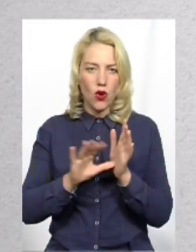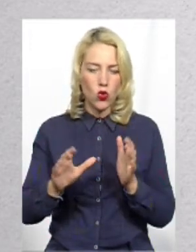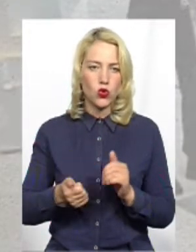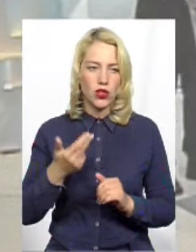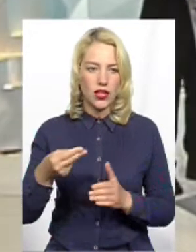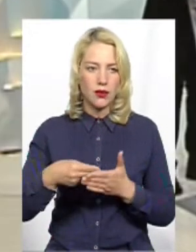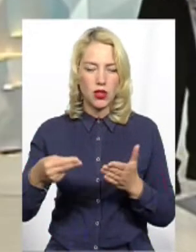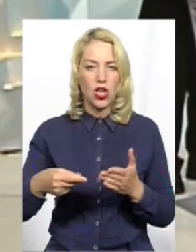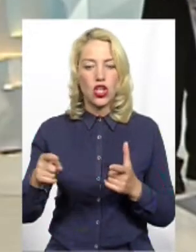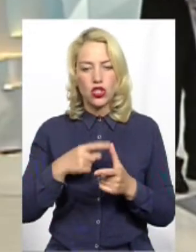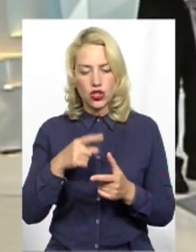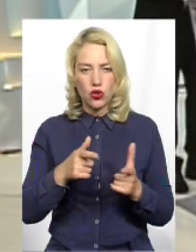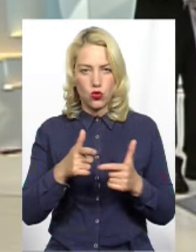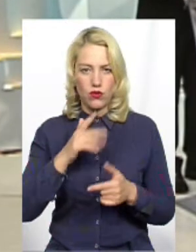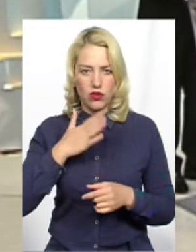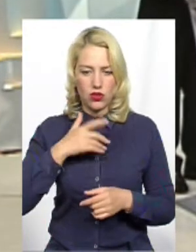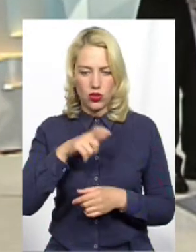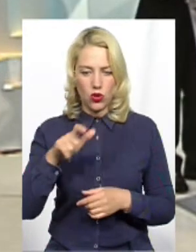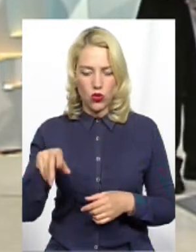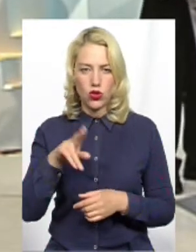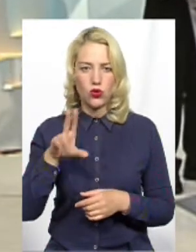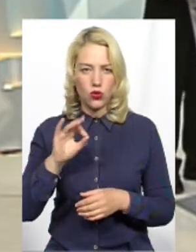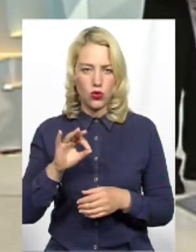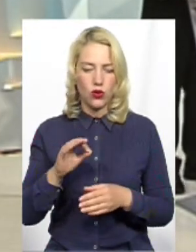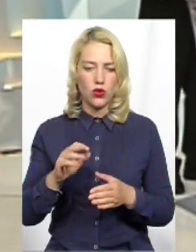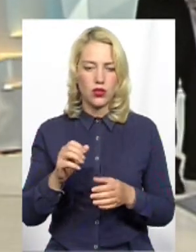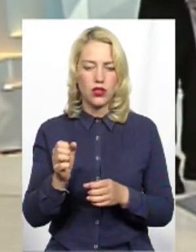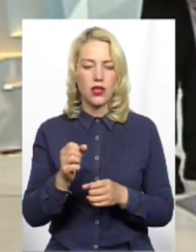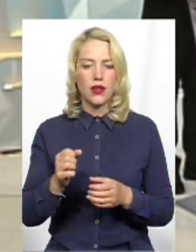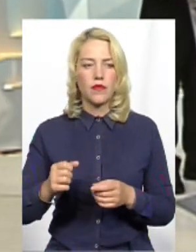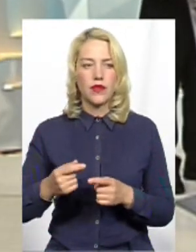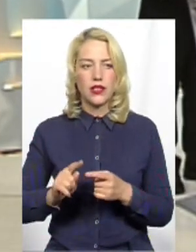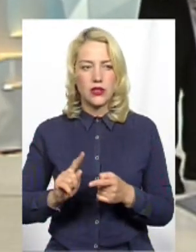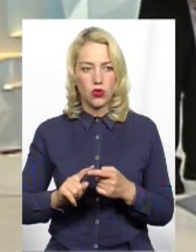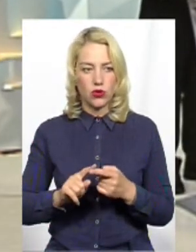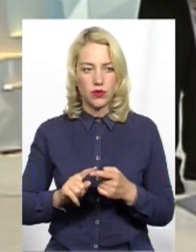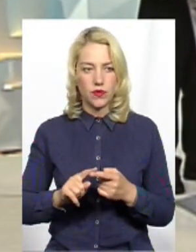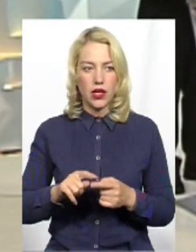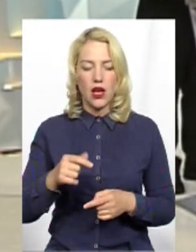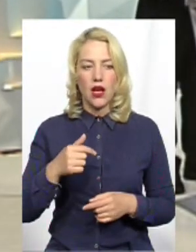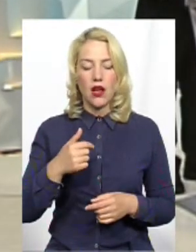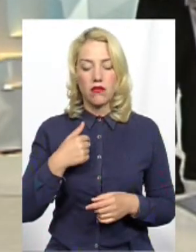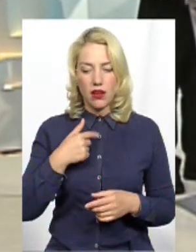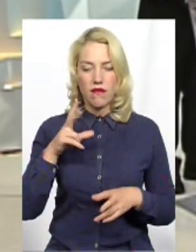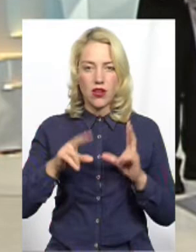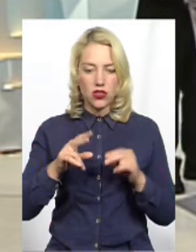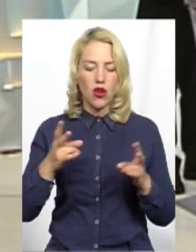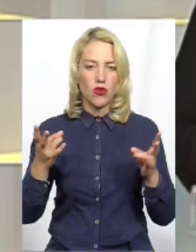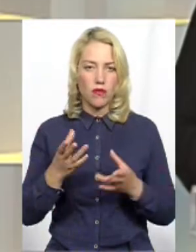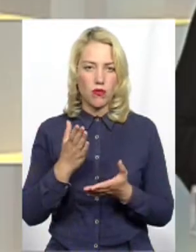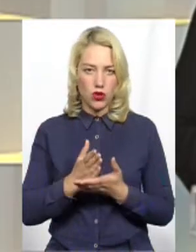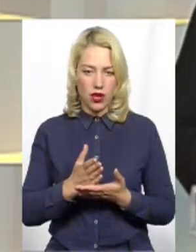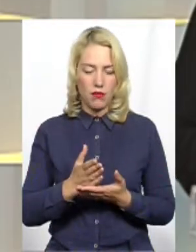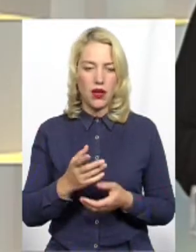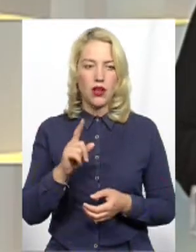до цього? Я вважаю, що наше суспільство не то, що дозріло, а в цьому має нагальну потребу. Тому що при